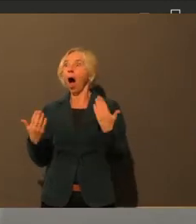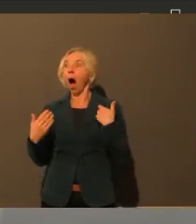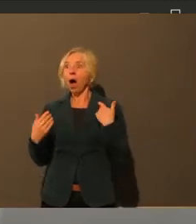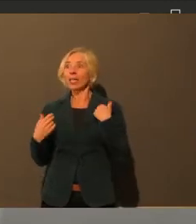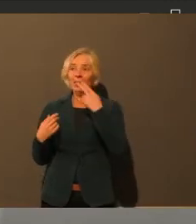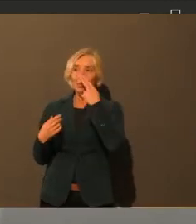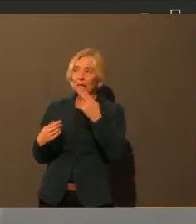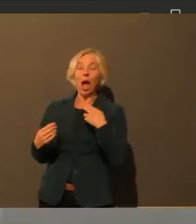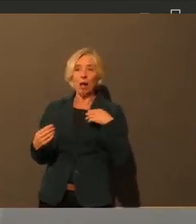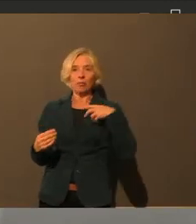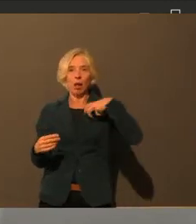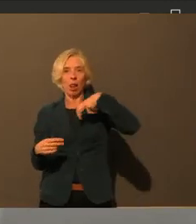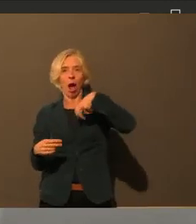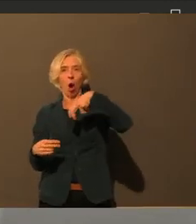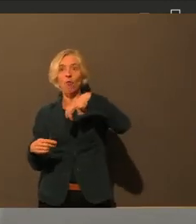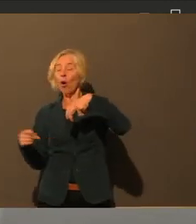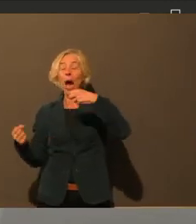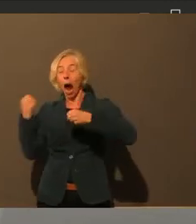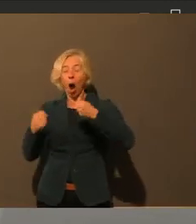nur ein Auto, drei Autos.